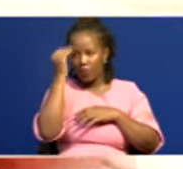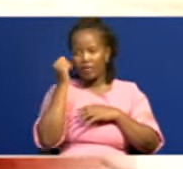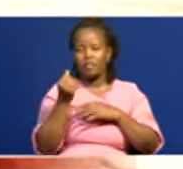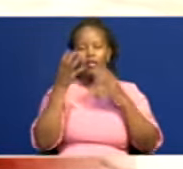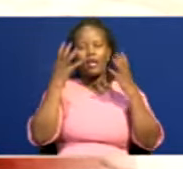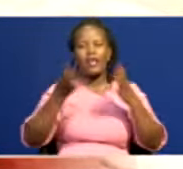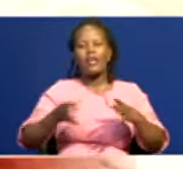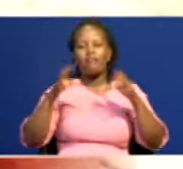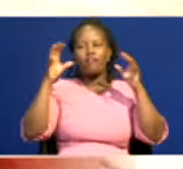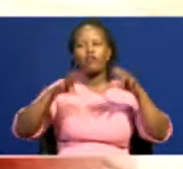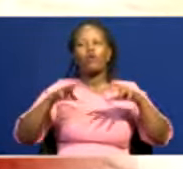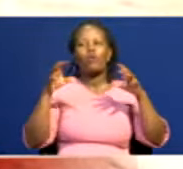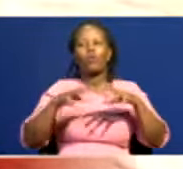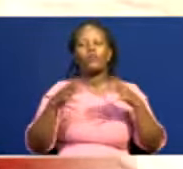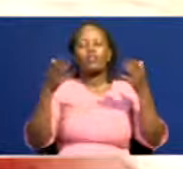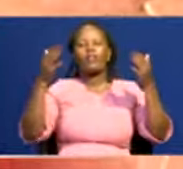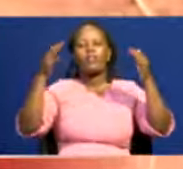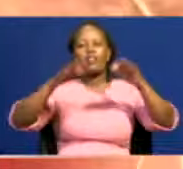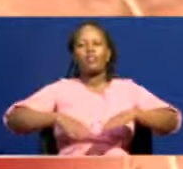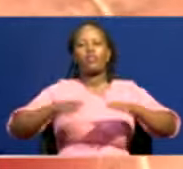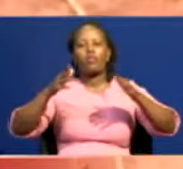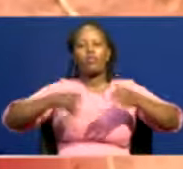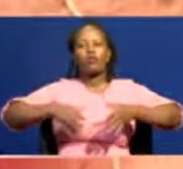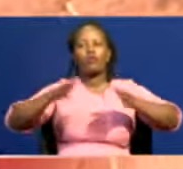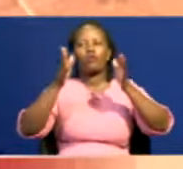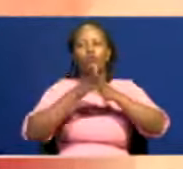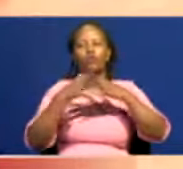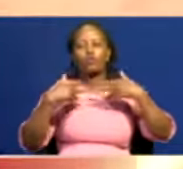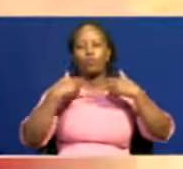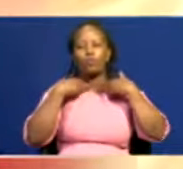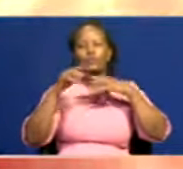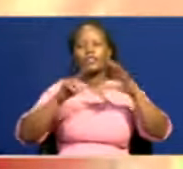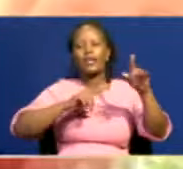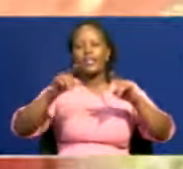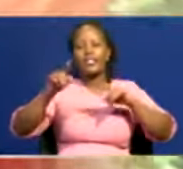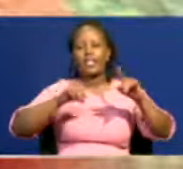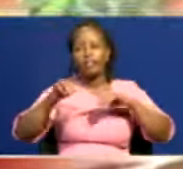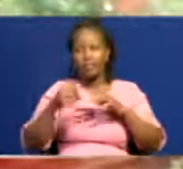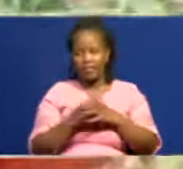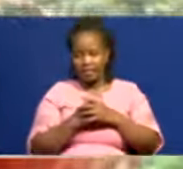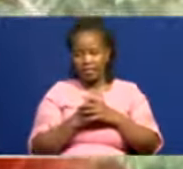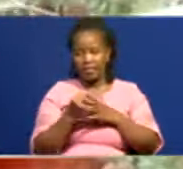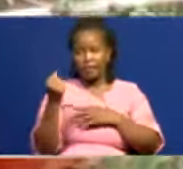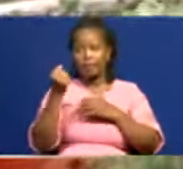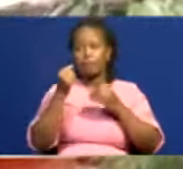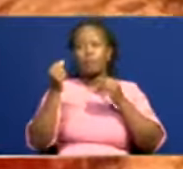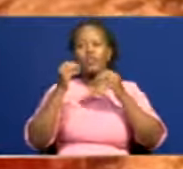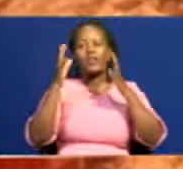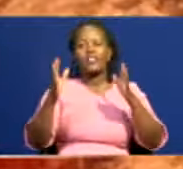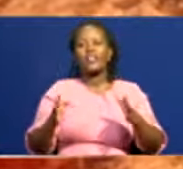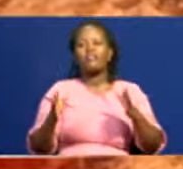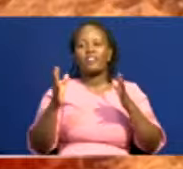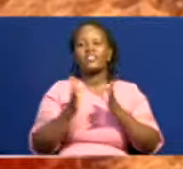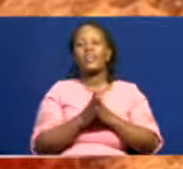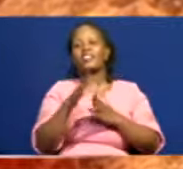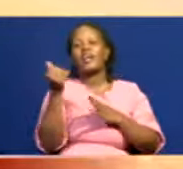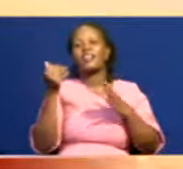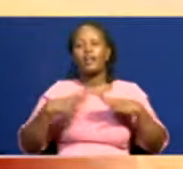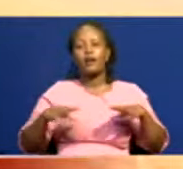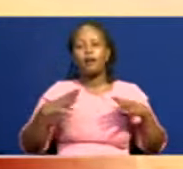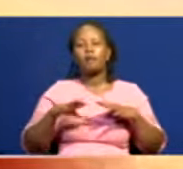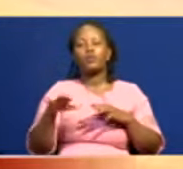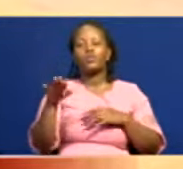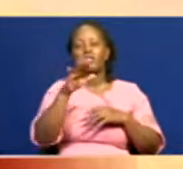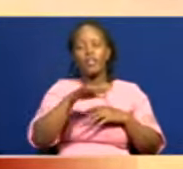kuhiharibu na kutatiza shugli za uchukuzi. Hali kathalika wa ndeshaji mwagari na otumizi wengine barabara katika eneo la kangeta na